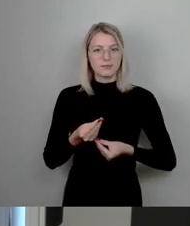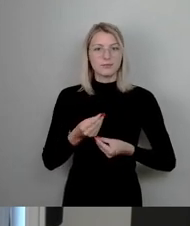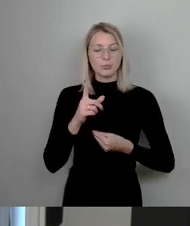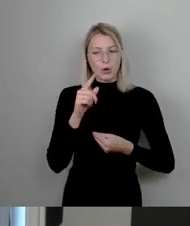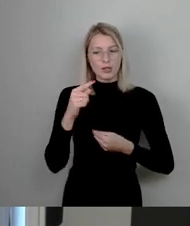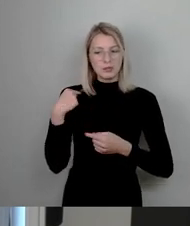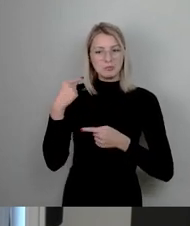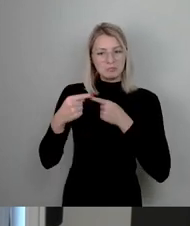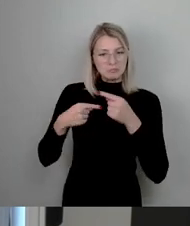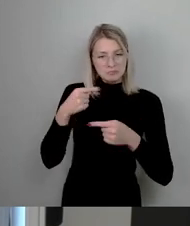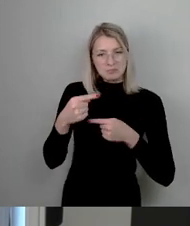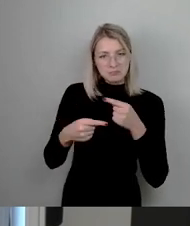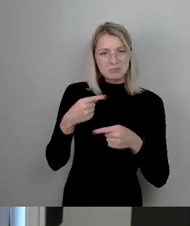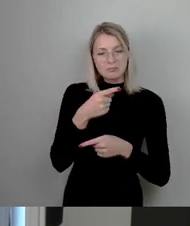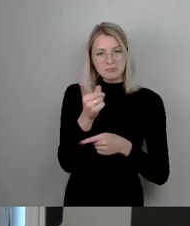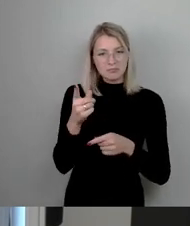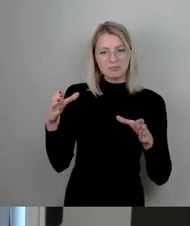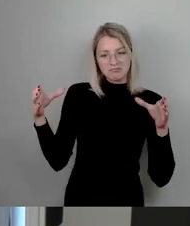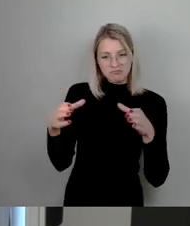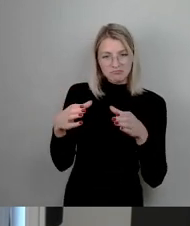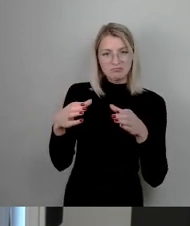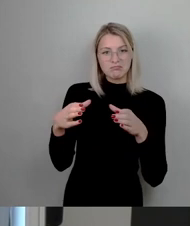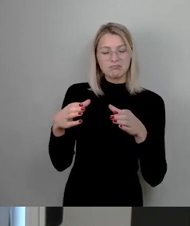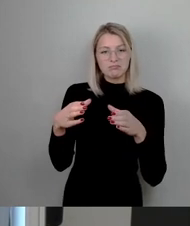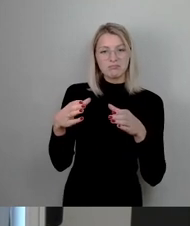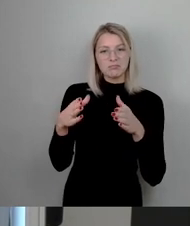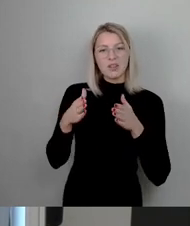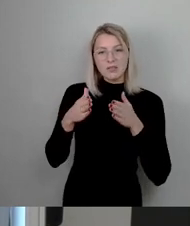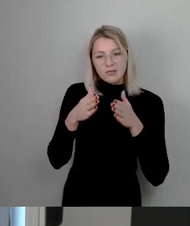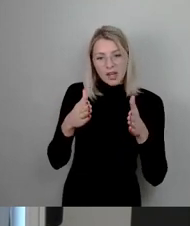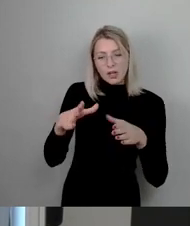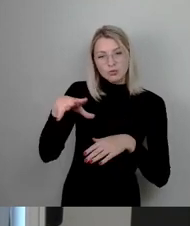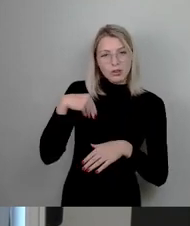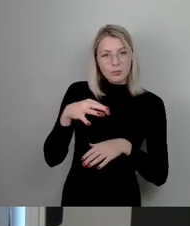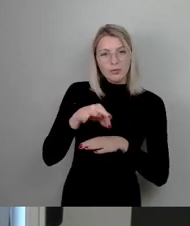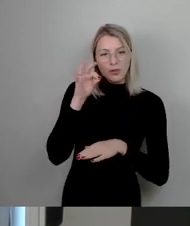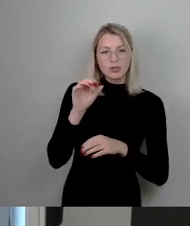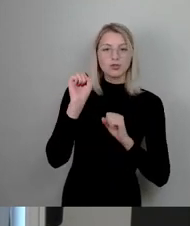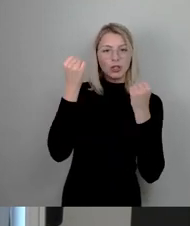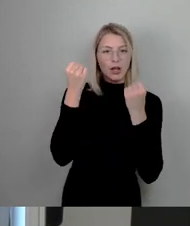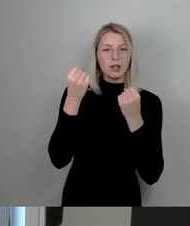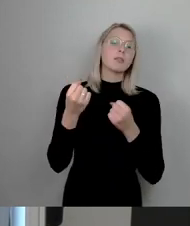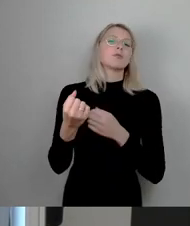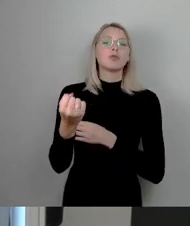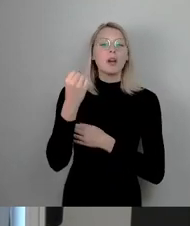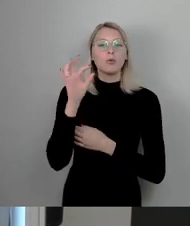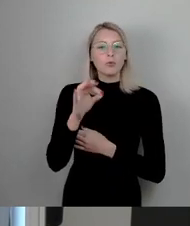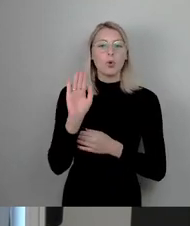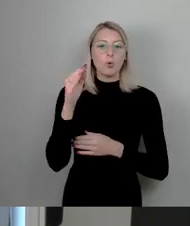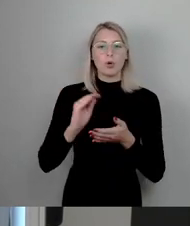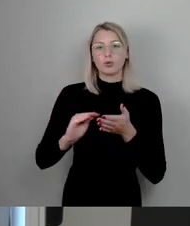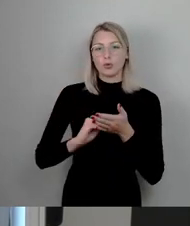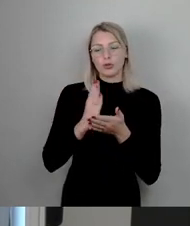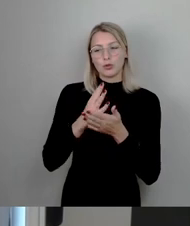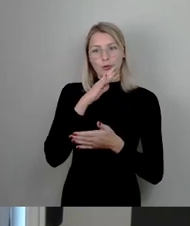mit Ihnen gemeinsam einen Weg für die Stärkung der Oberschulen zu finden, geht schon eine